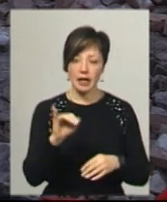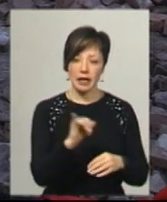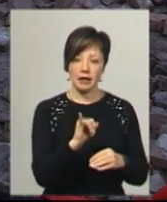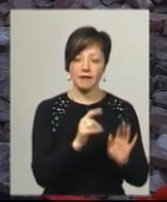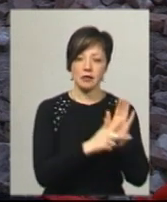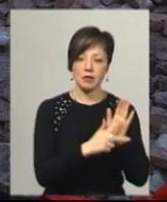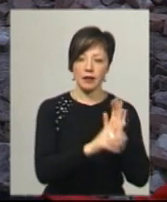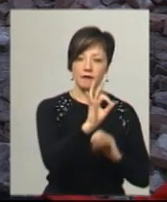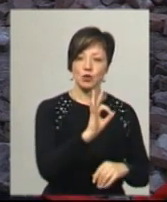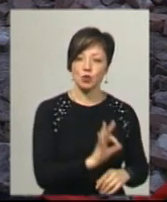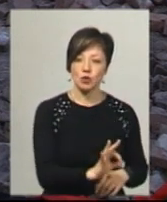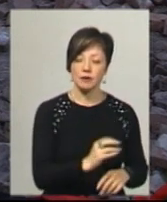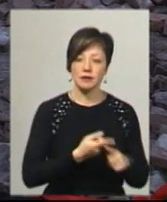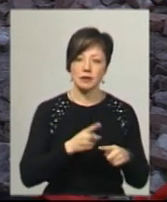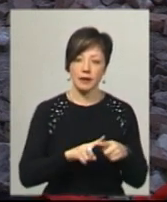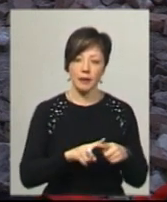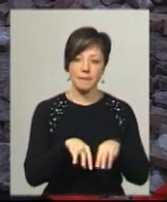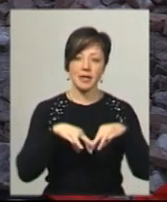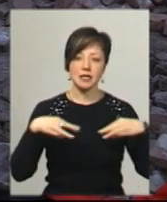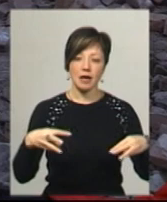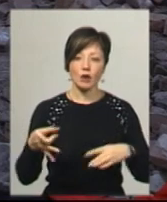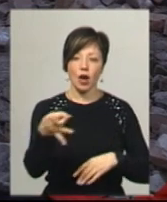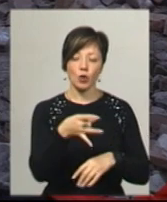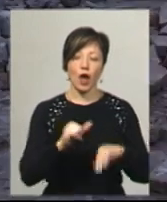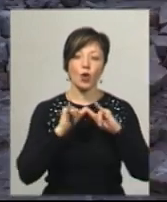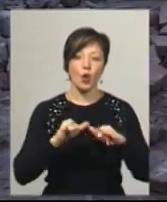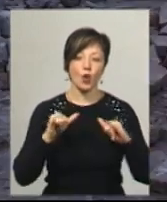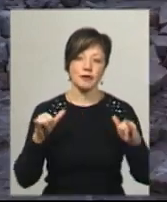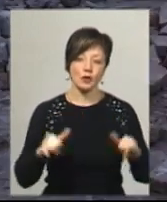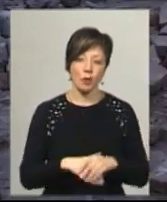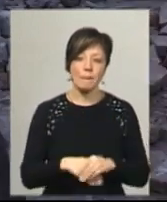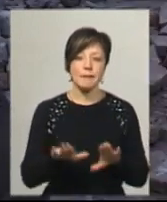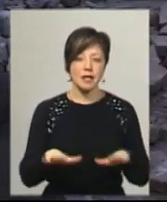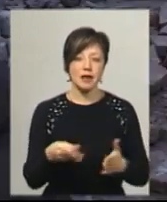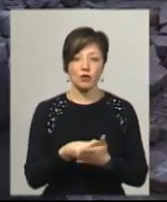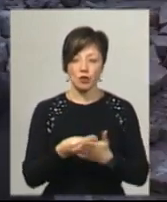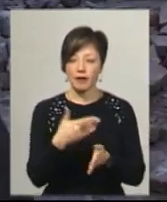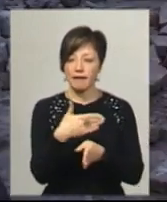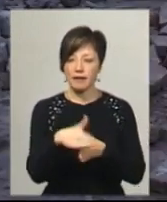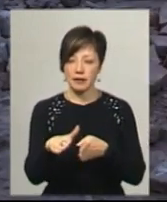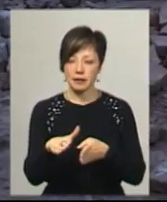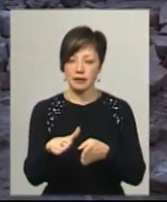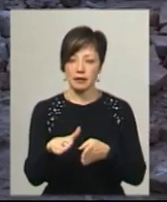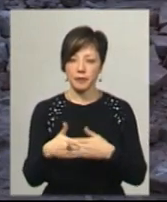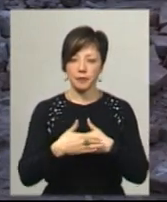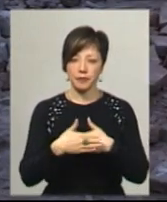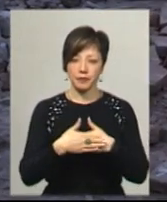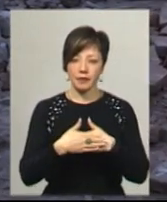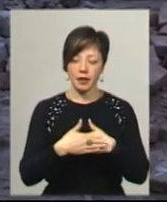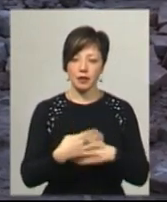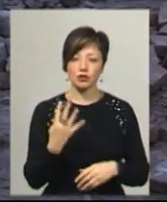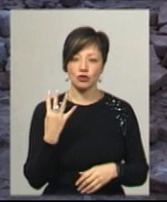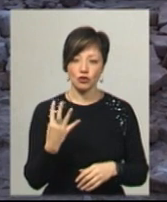і 80% Міністерства регіонального розвитку. З місцевого бюджету ми виділили десь около